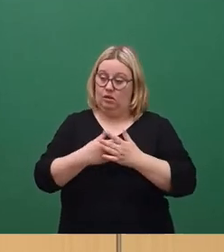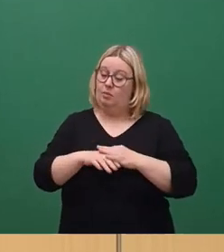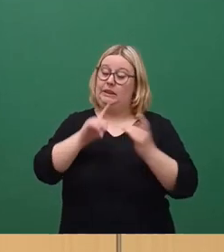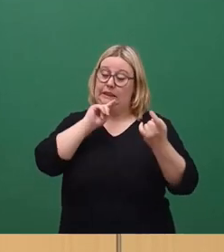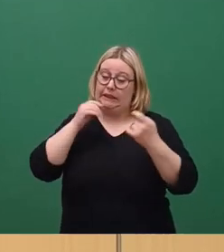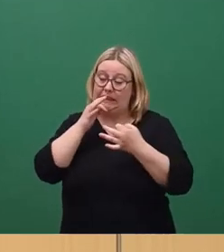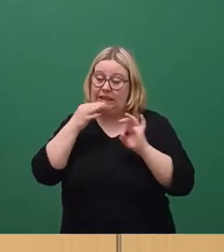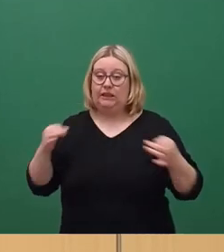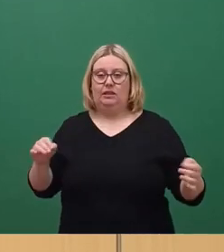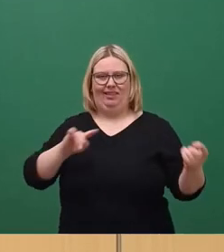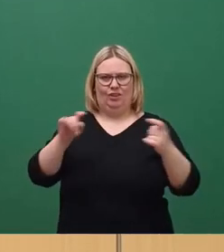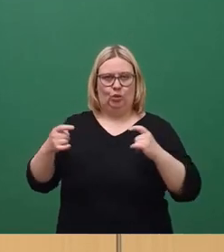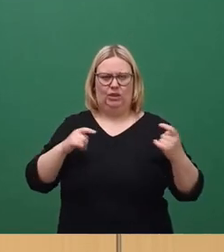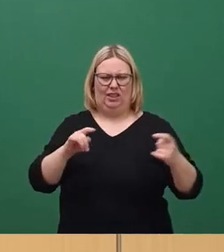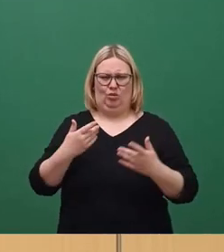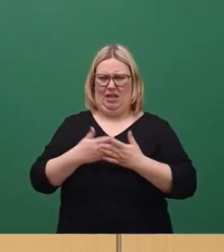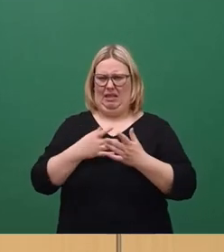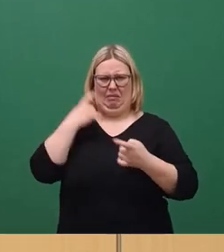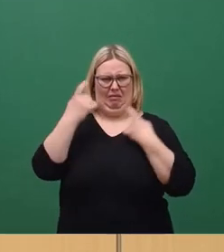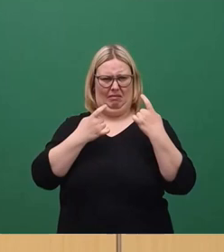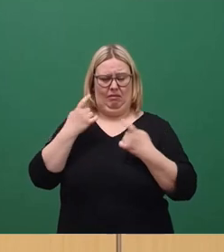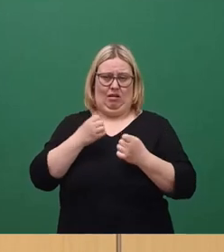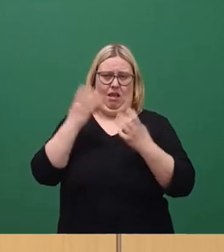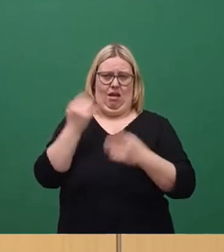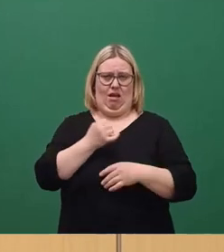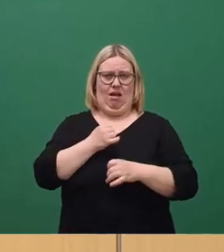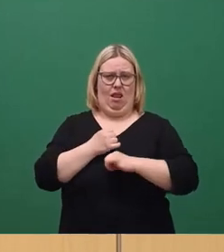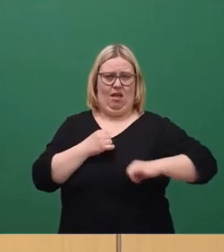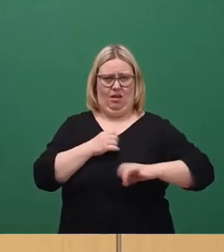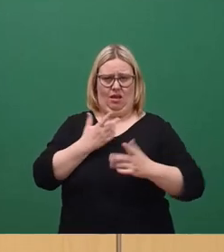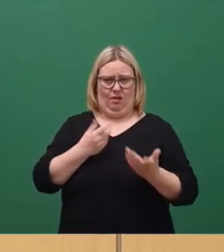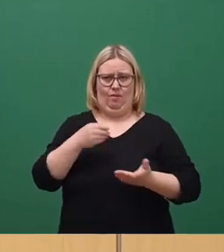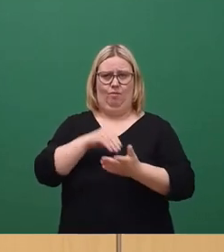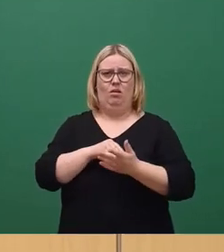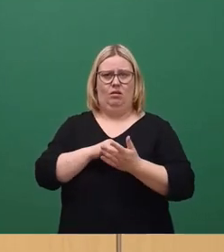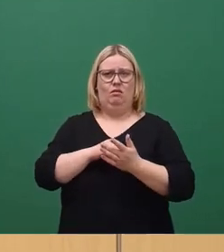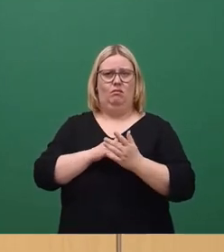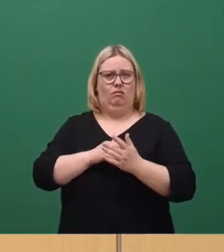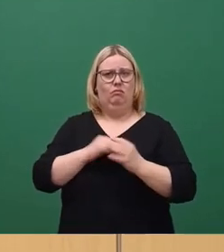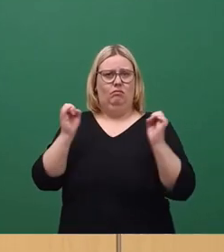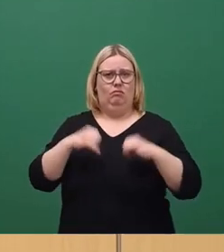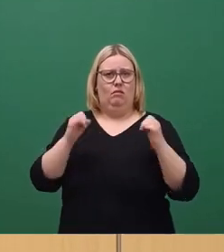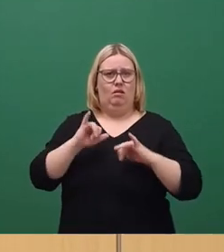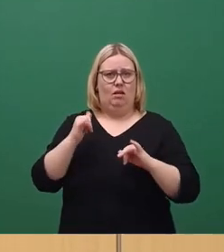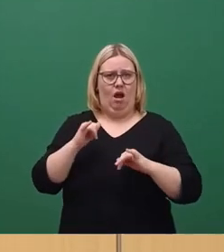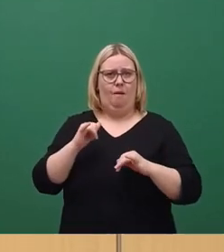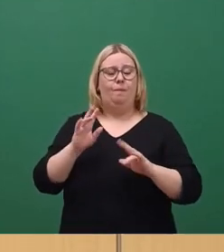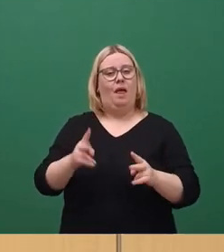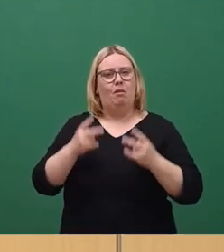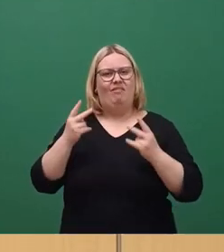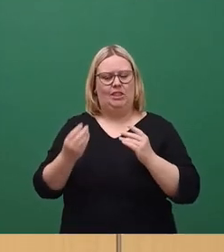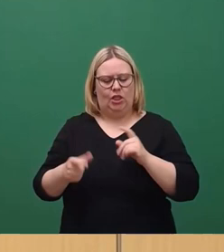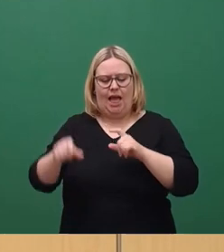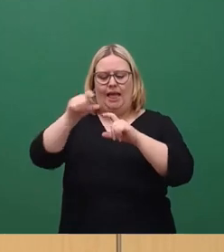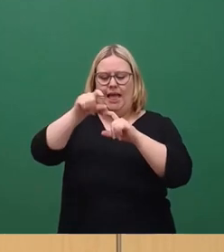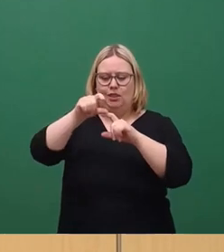diskutiert und deswegen stimmt die Linke natürlich auch dieser Vorlage zu, mit dieser wichtigen Ergänzung